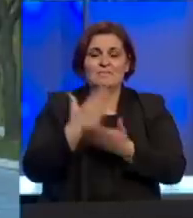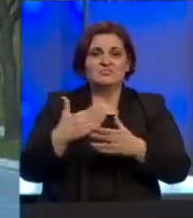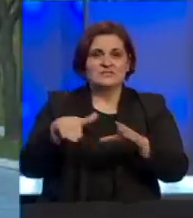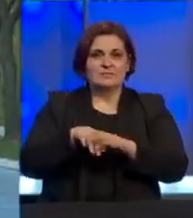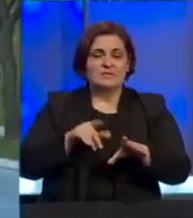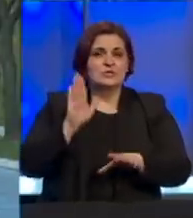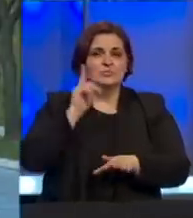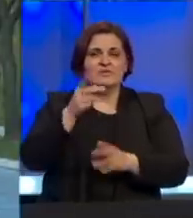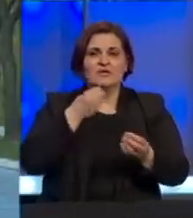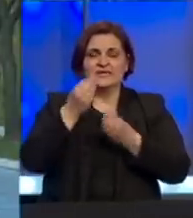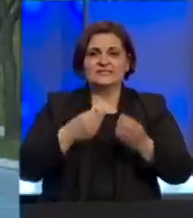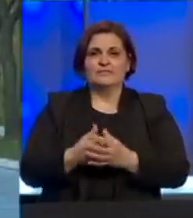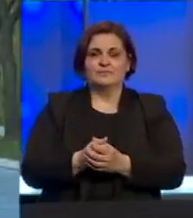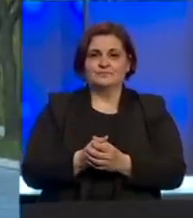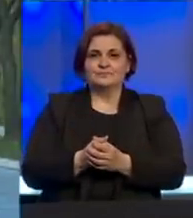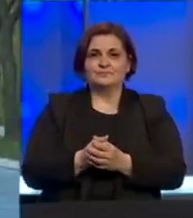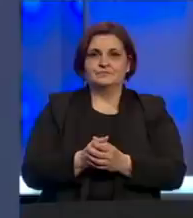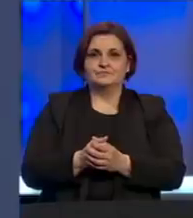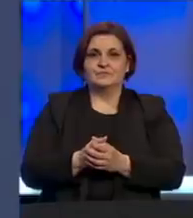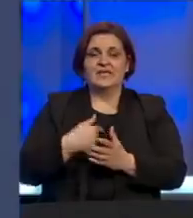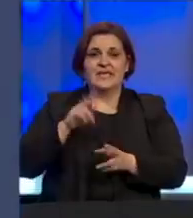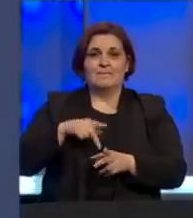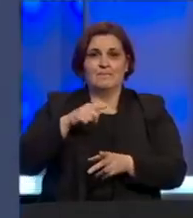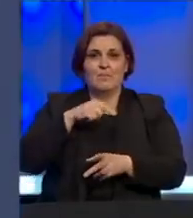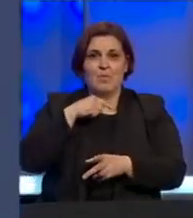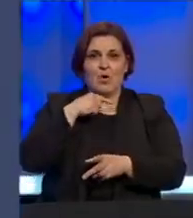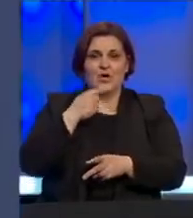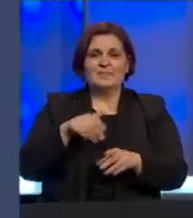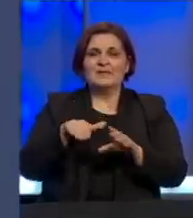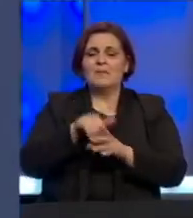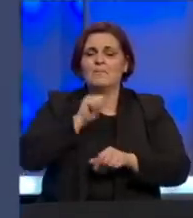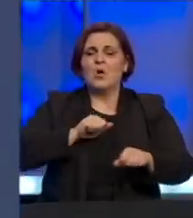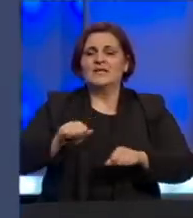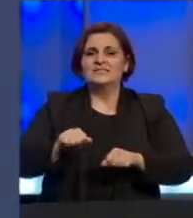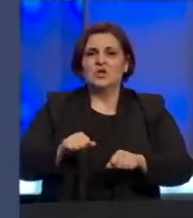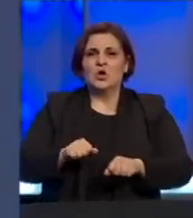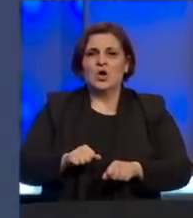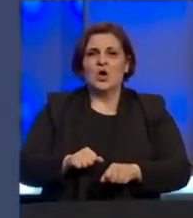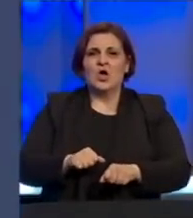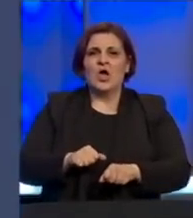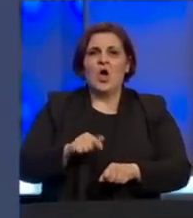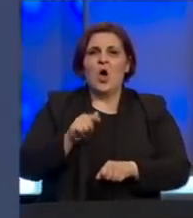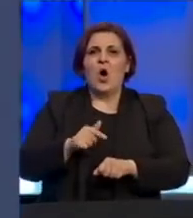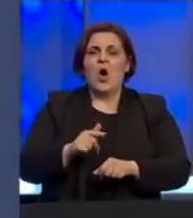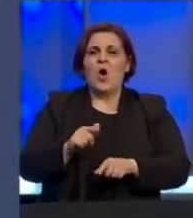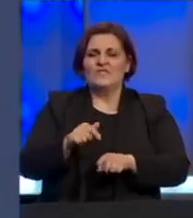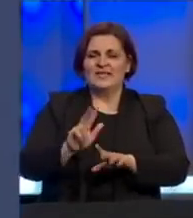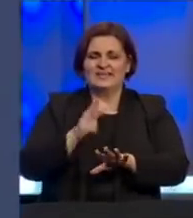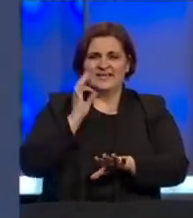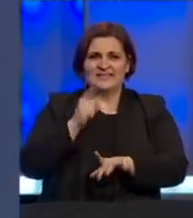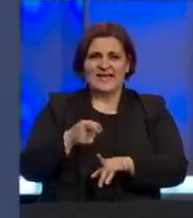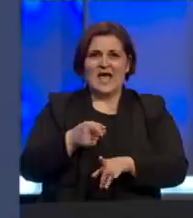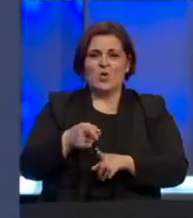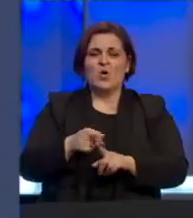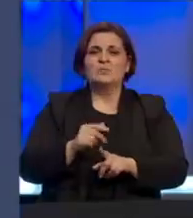Poslušajmo njegovu izjavu. Ja mogu reći da zaposlenici Porezne upravi ovih, evo ako znamo 13 radnih dana, jel koliko